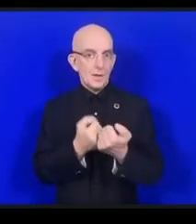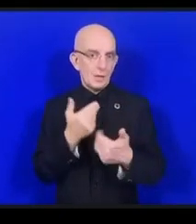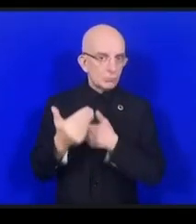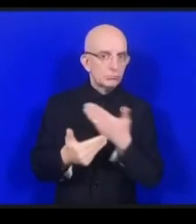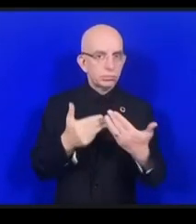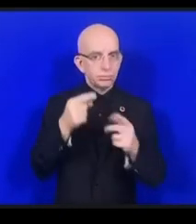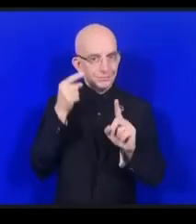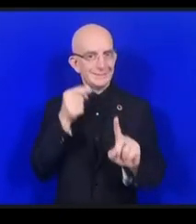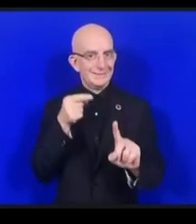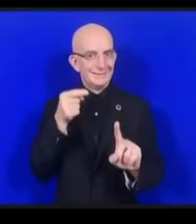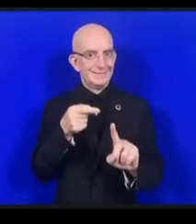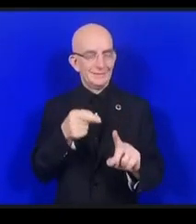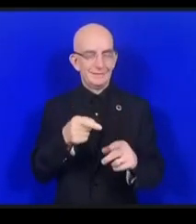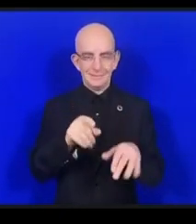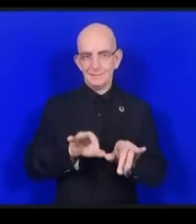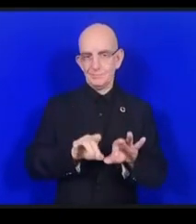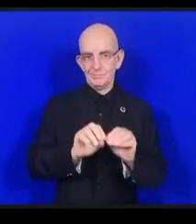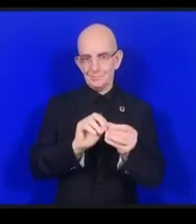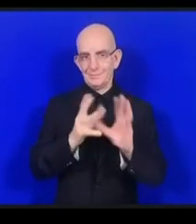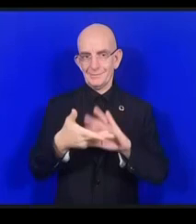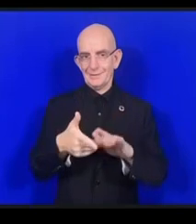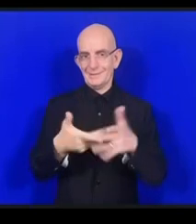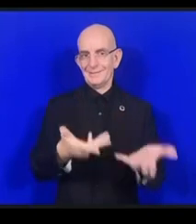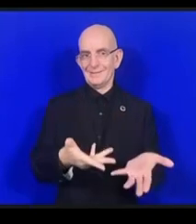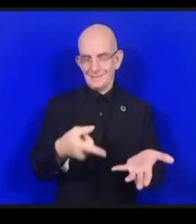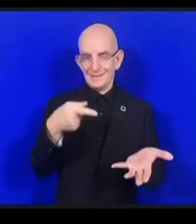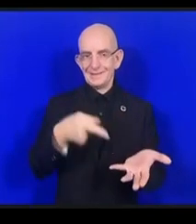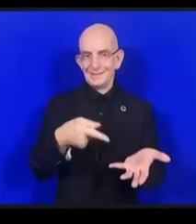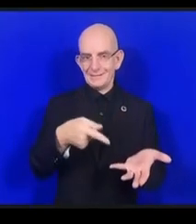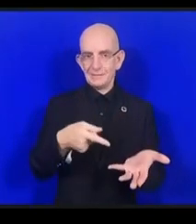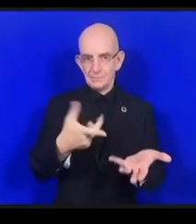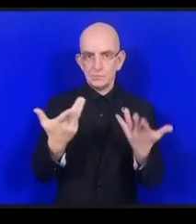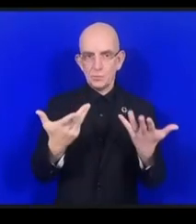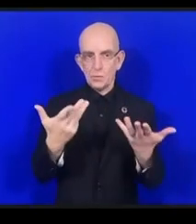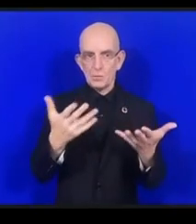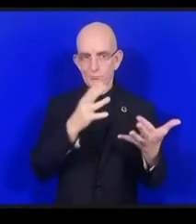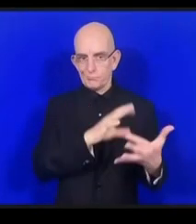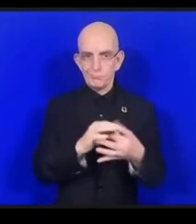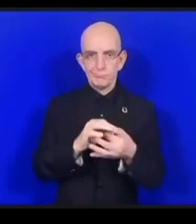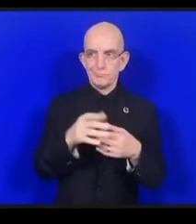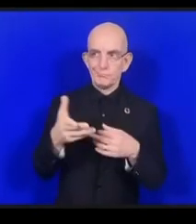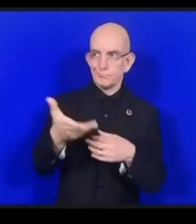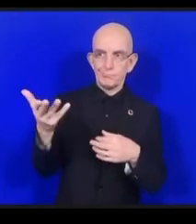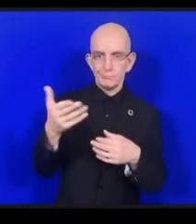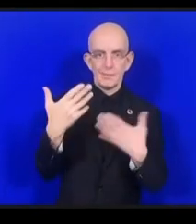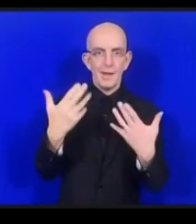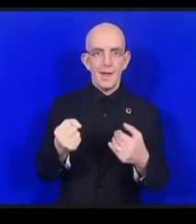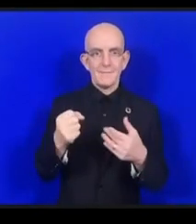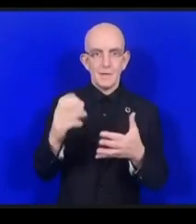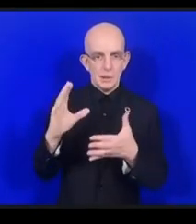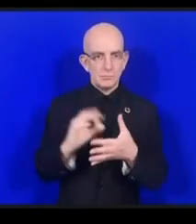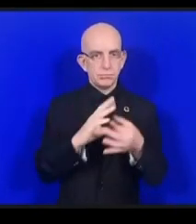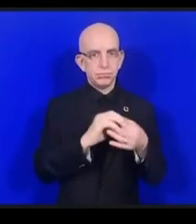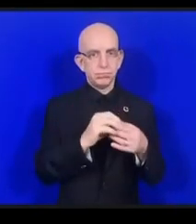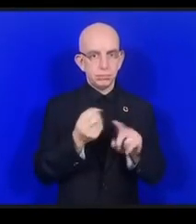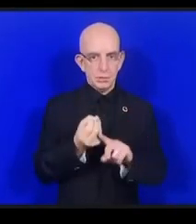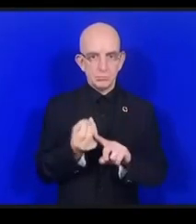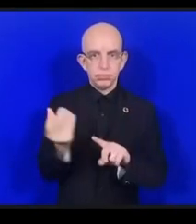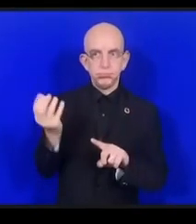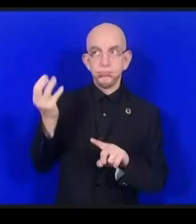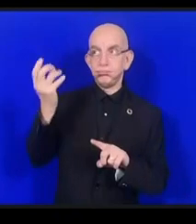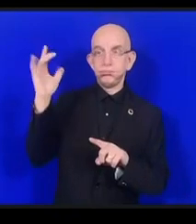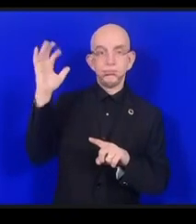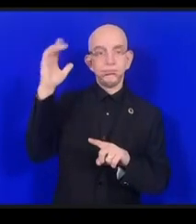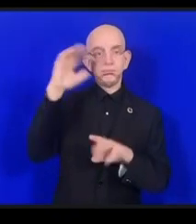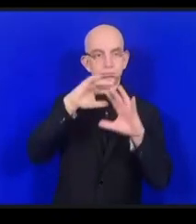défendre aussi une empreinte de carbone qui soit axée sur l'humain c'est très important ça aussi